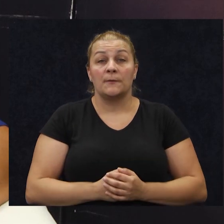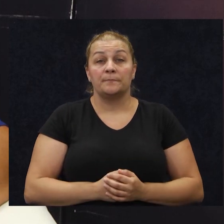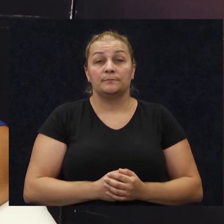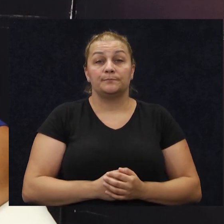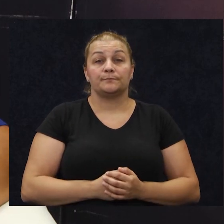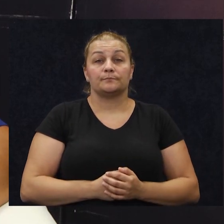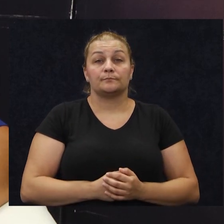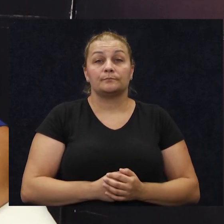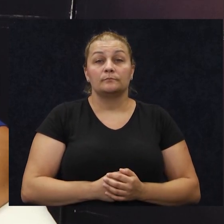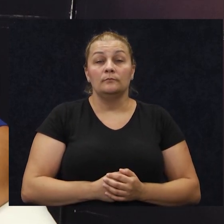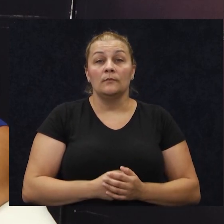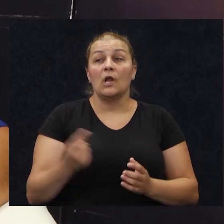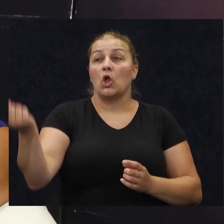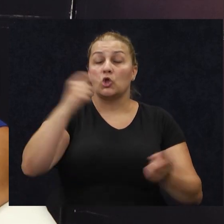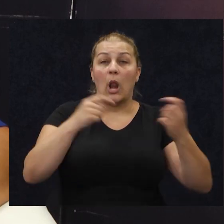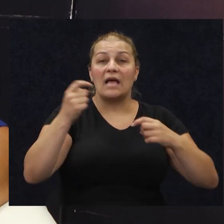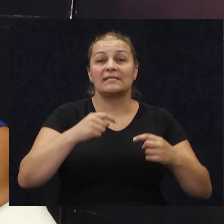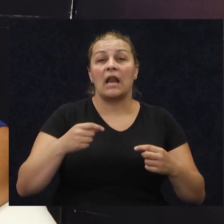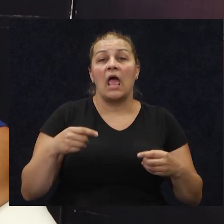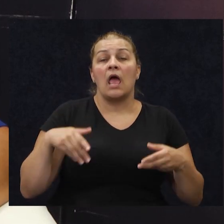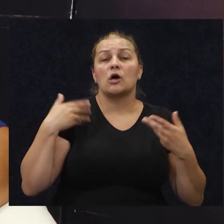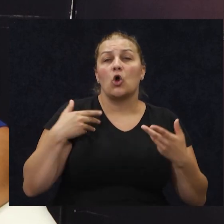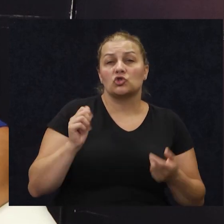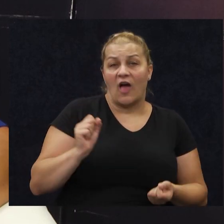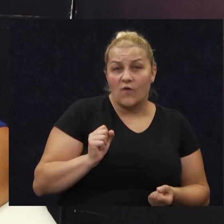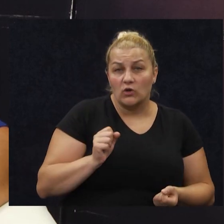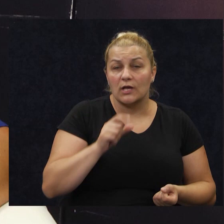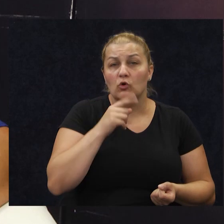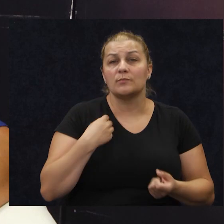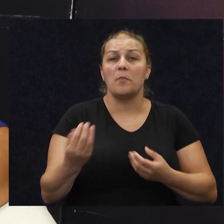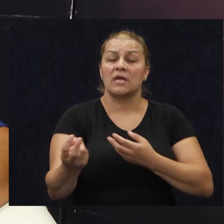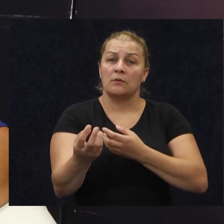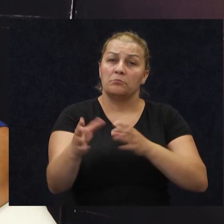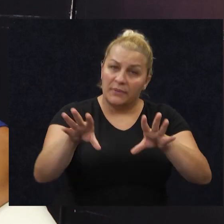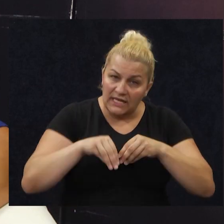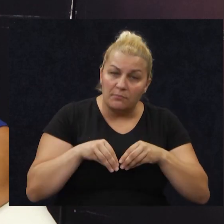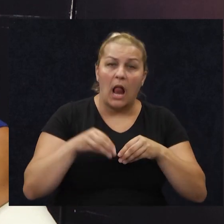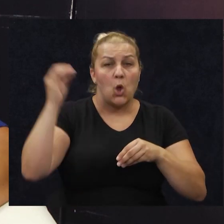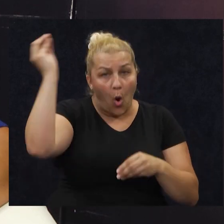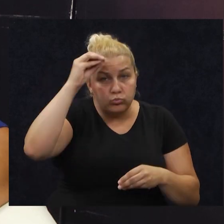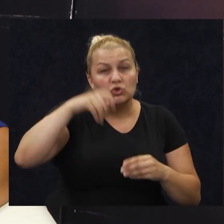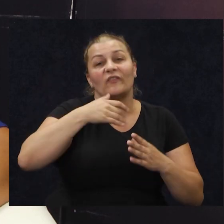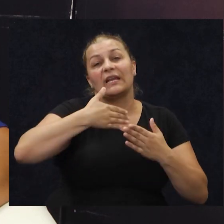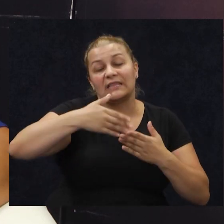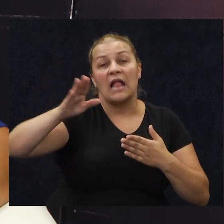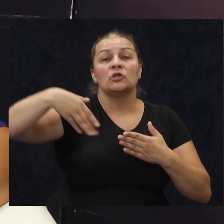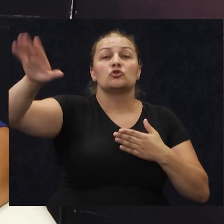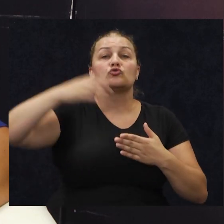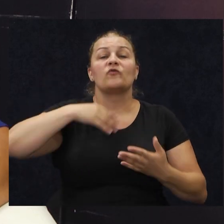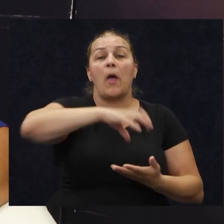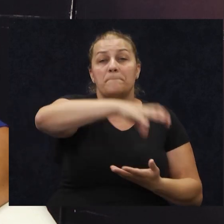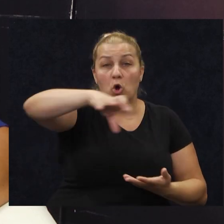taj, dolazila je, znači, ročna vojska, koju smo mi primali, obučavali i normalno dalje su išli u svoje